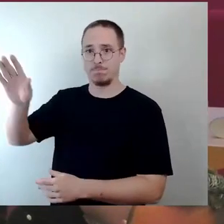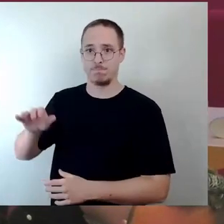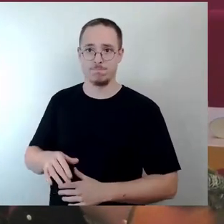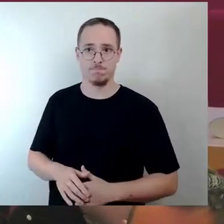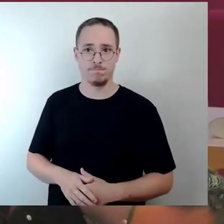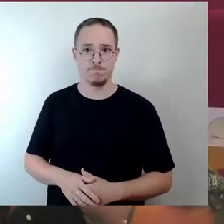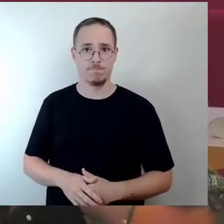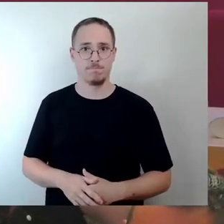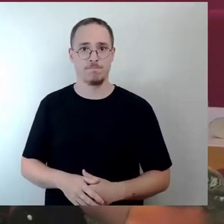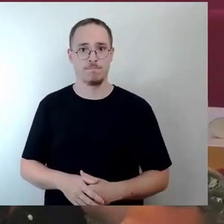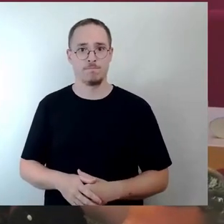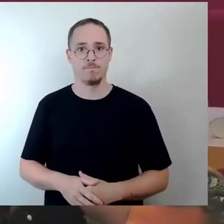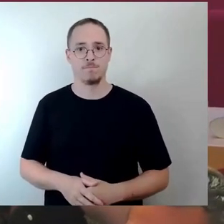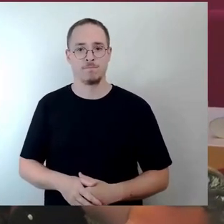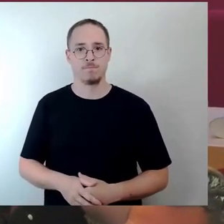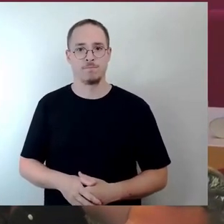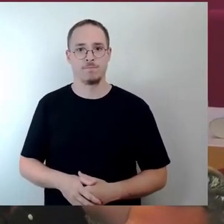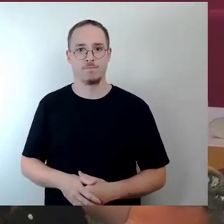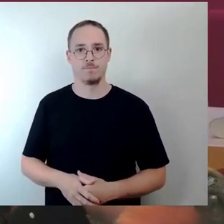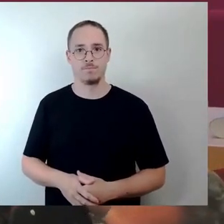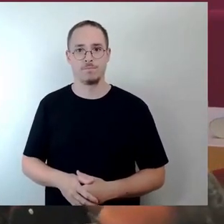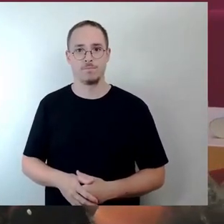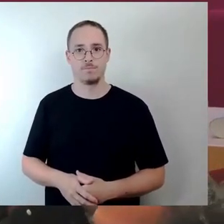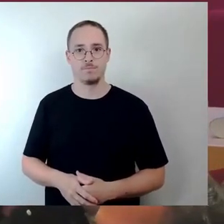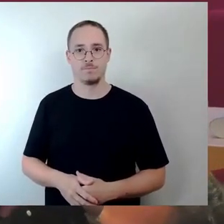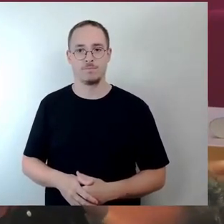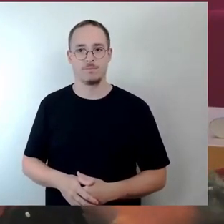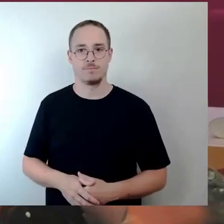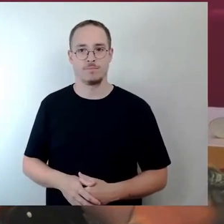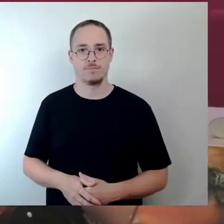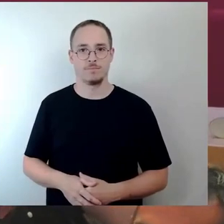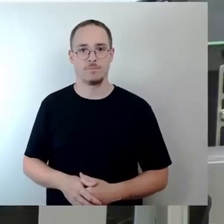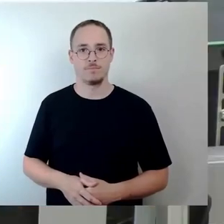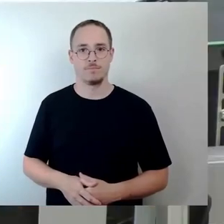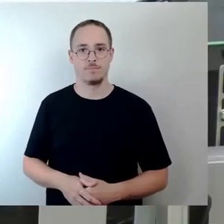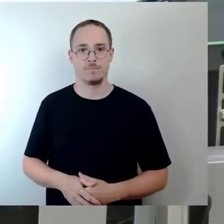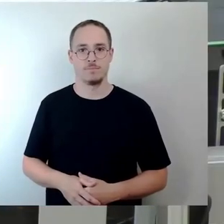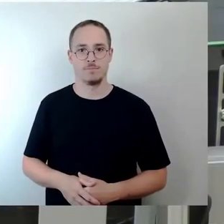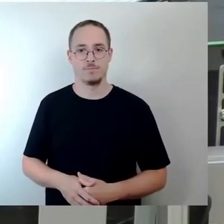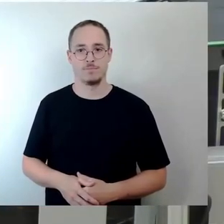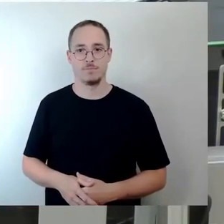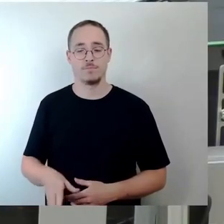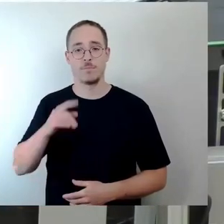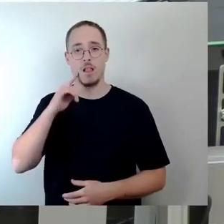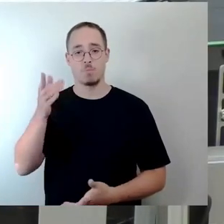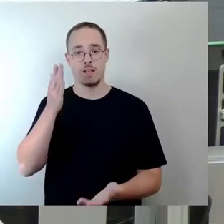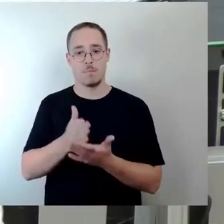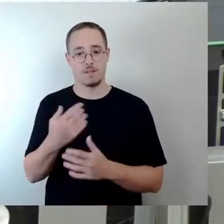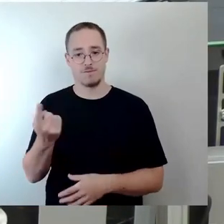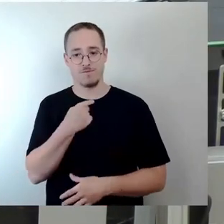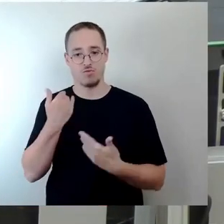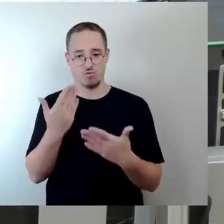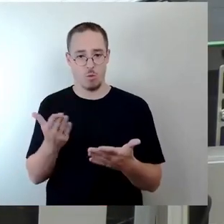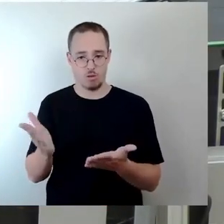So, gut. Also, ich glaube, wir haben uns hier am Ende entschieden als Fraktion. Wir werden auch uneinheitlich